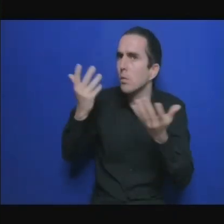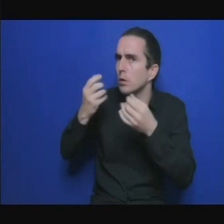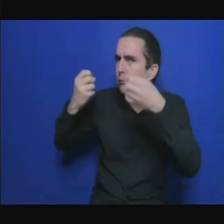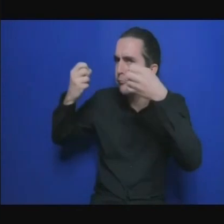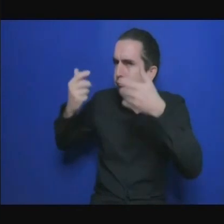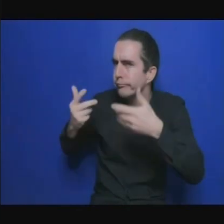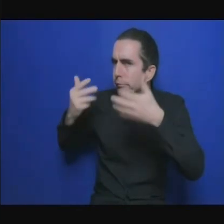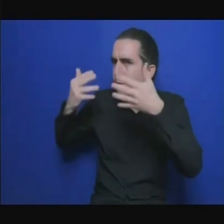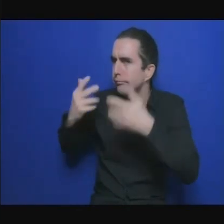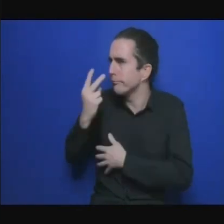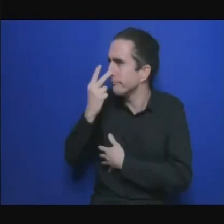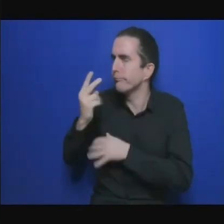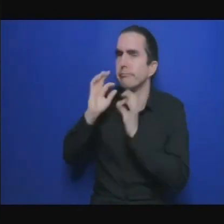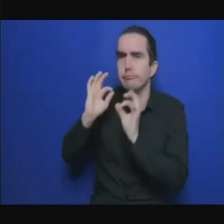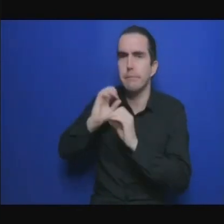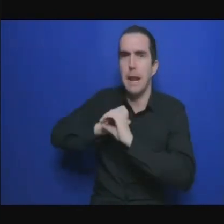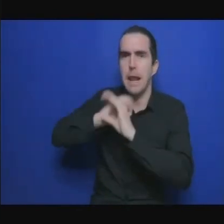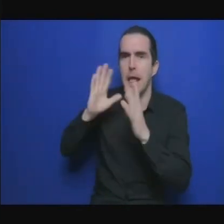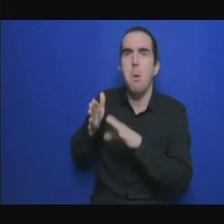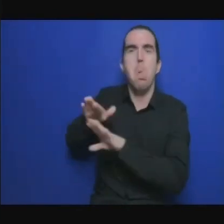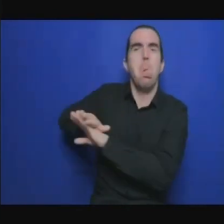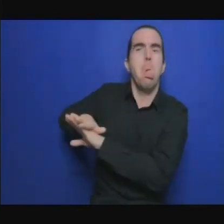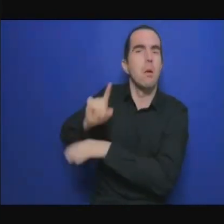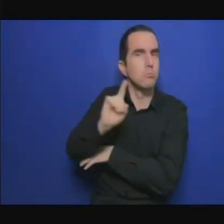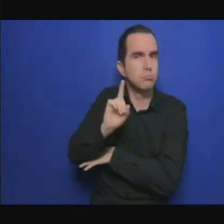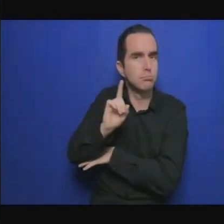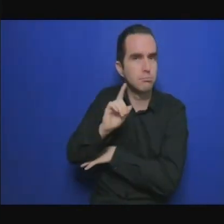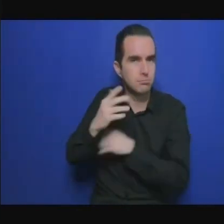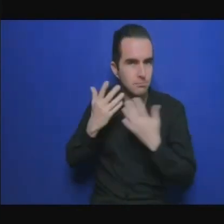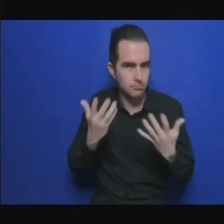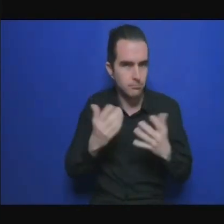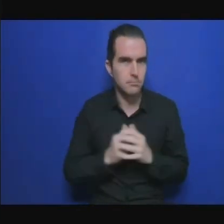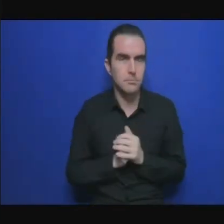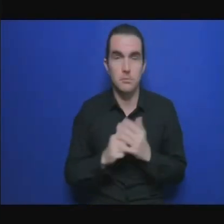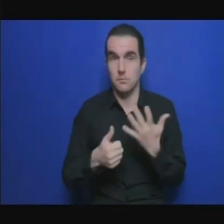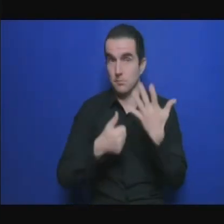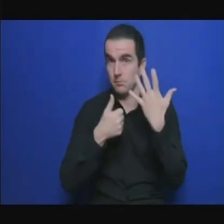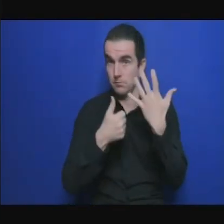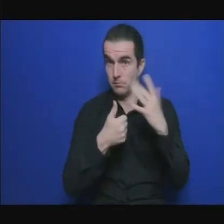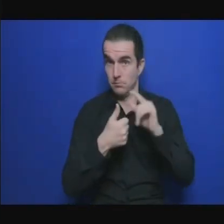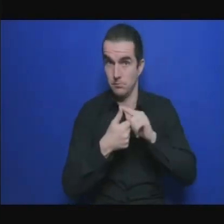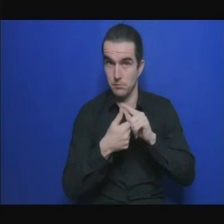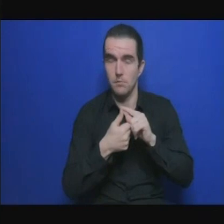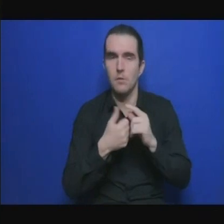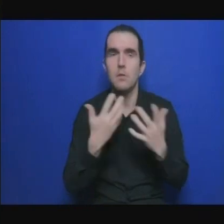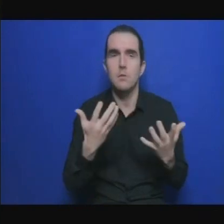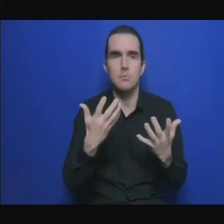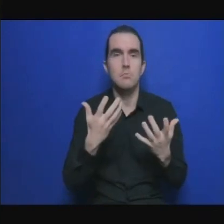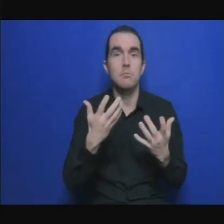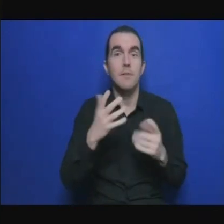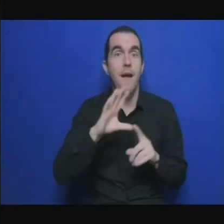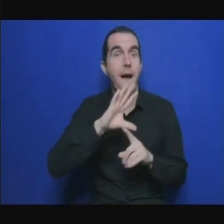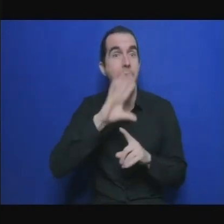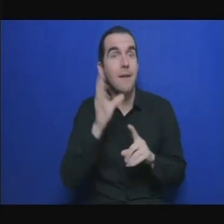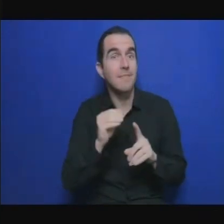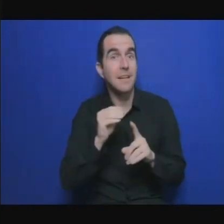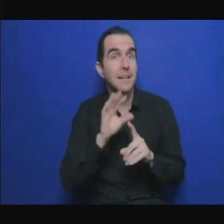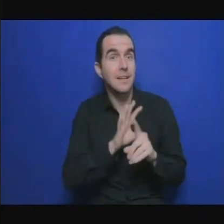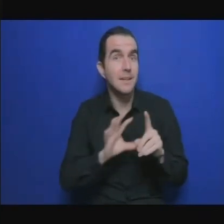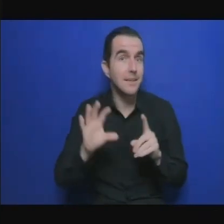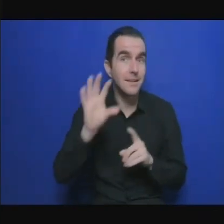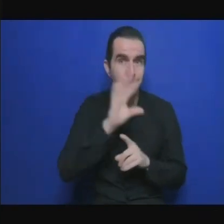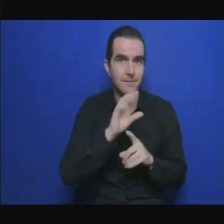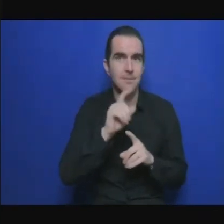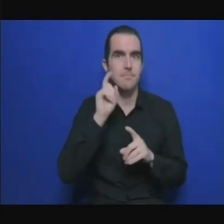de la performance des différentes organisations impliquées dans les services de la prestation de services en énergie